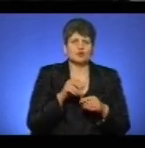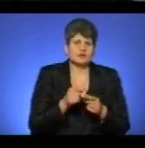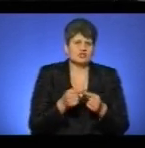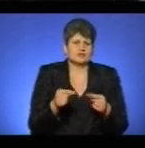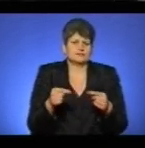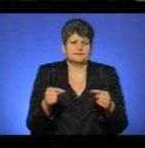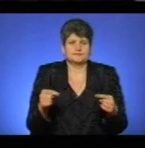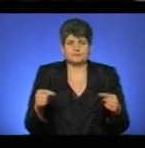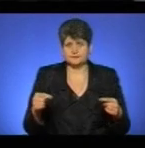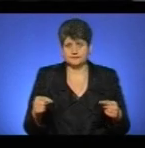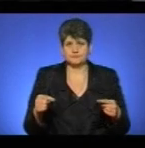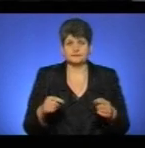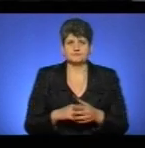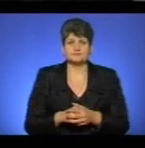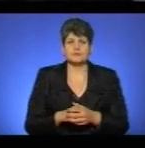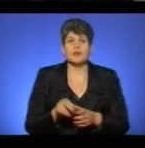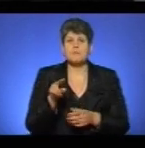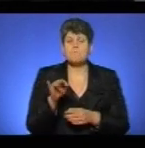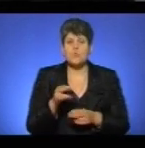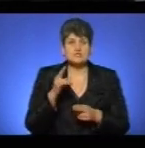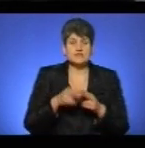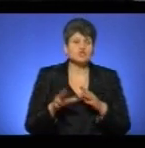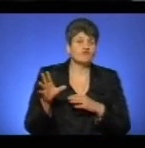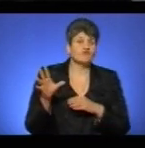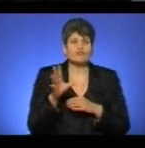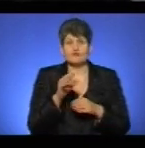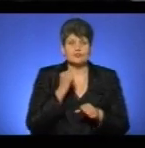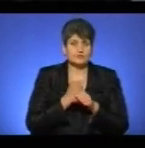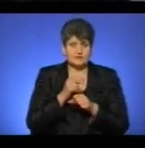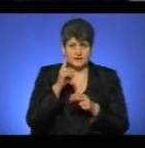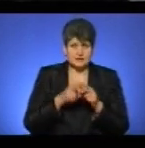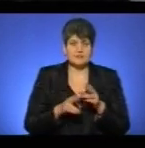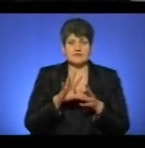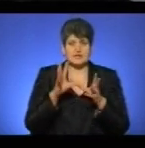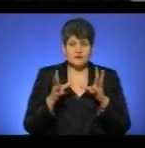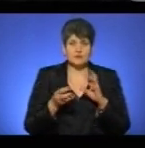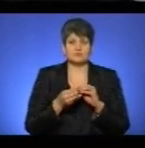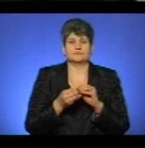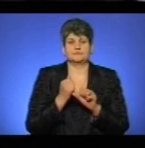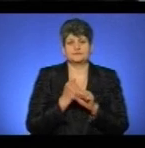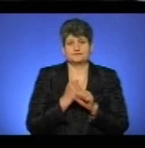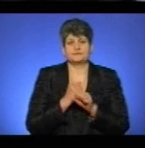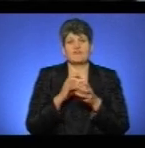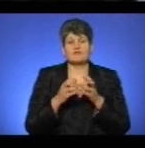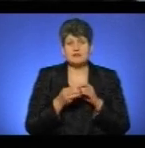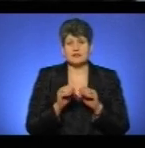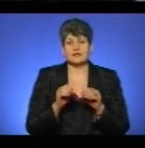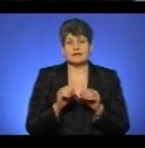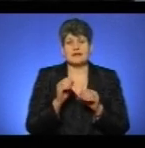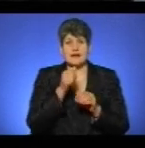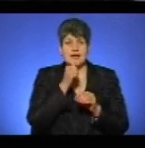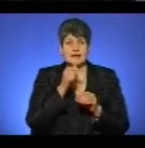По завершенню всіх результатів буде складений висловок експерта, який буде виданий